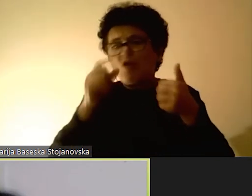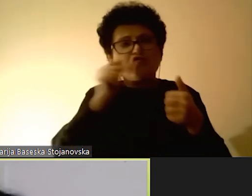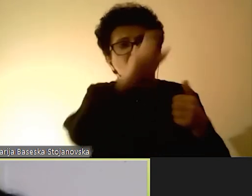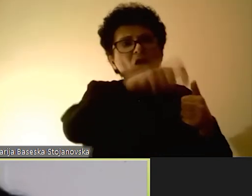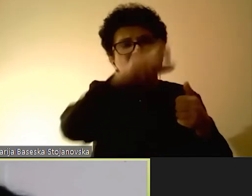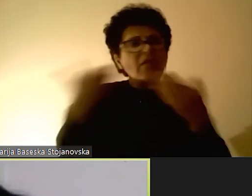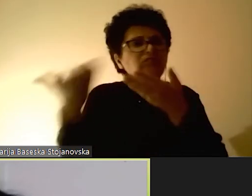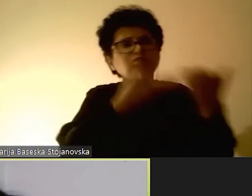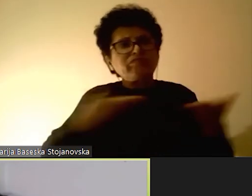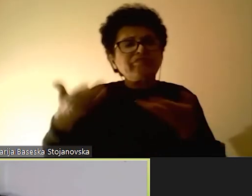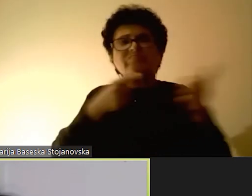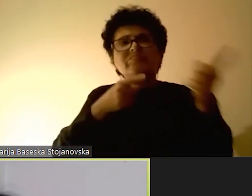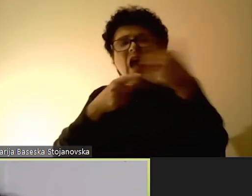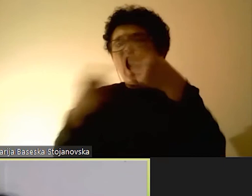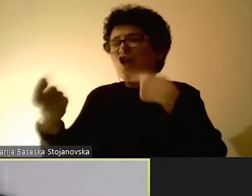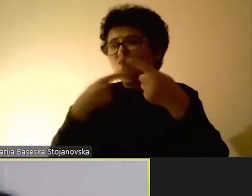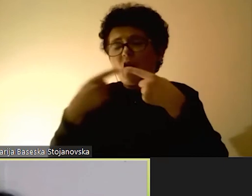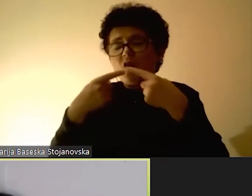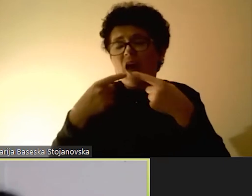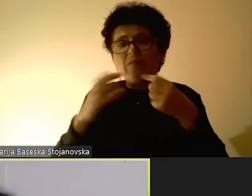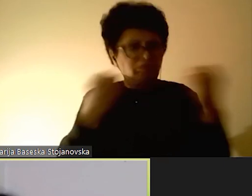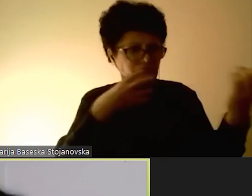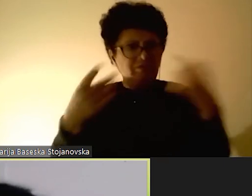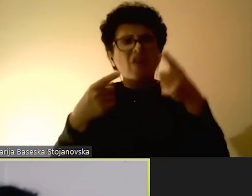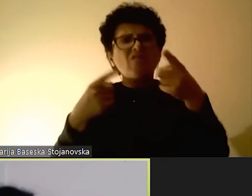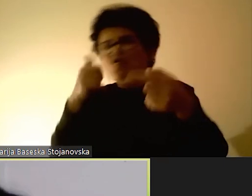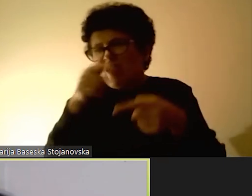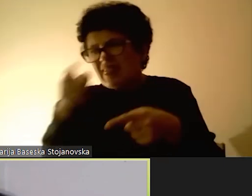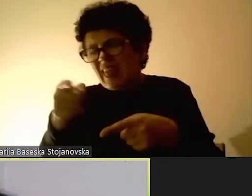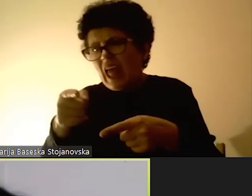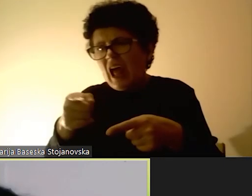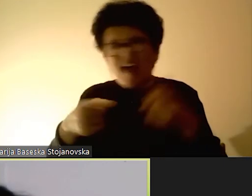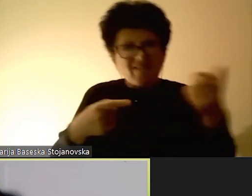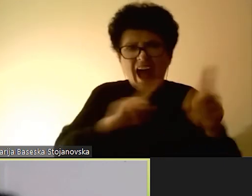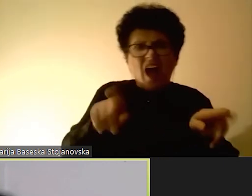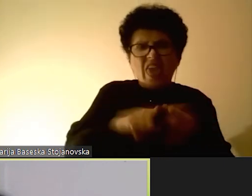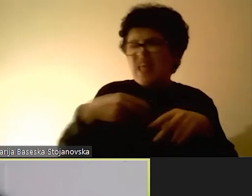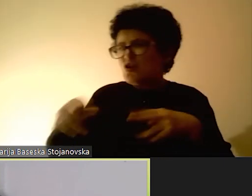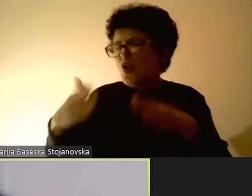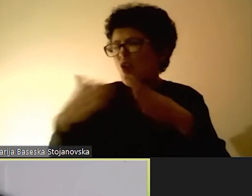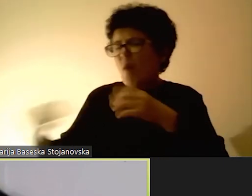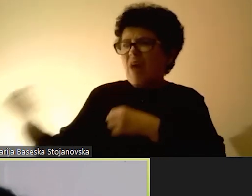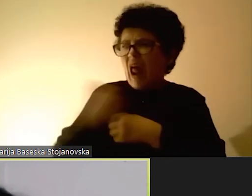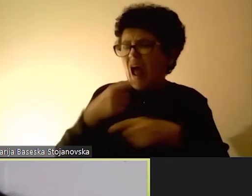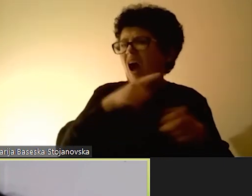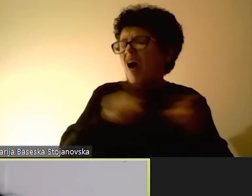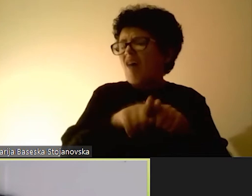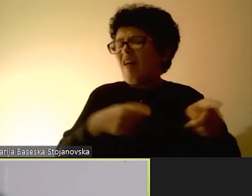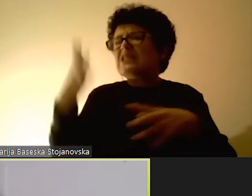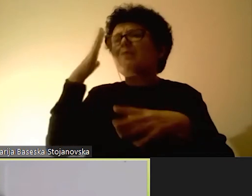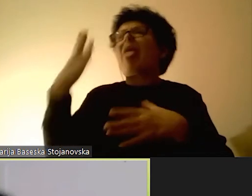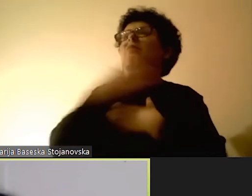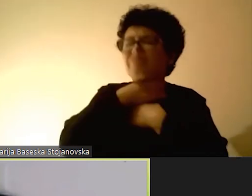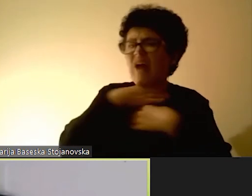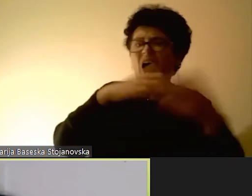самиот ефект на групата е да се сподели, и слушна и другиот и да се види дека не сме сами во светотоа, деке има и други логи кои во даден